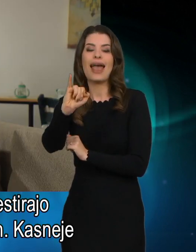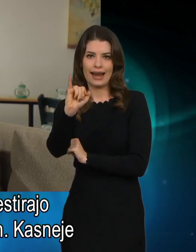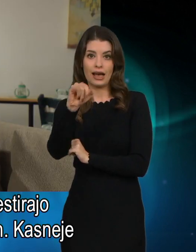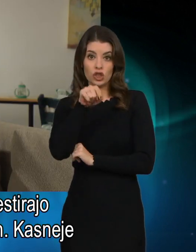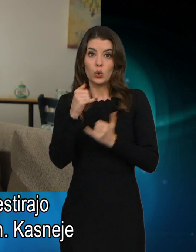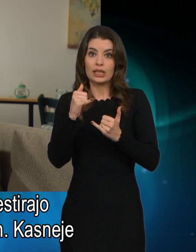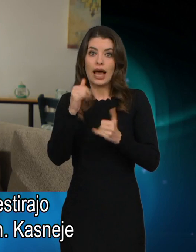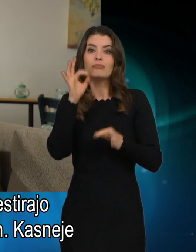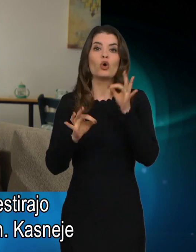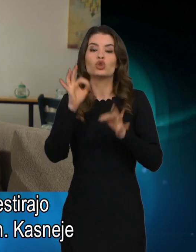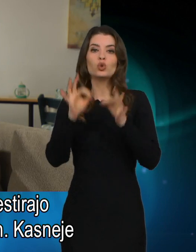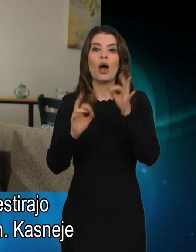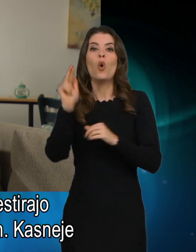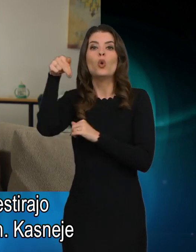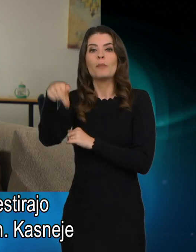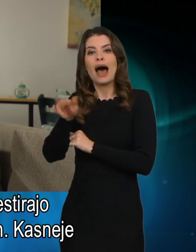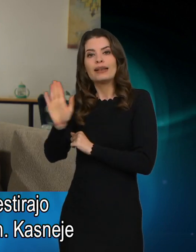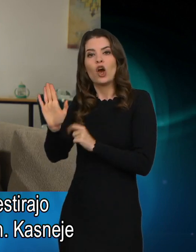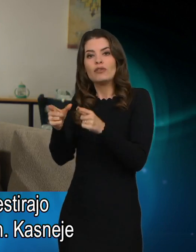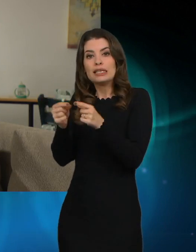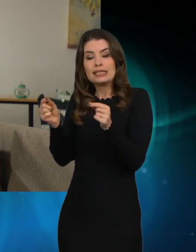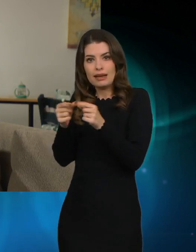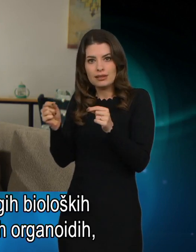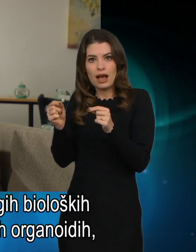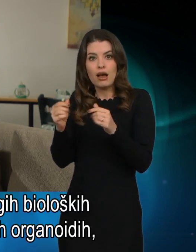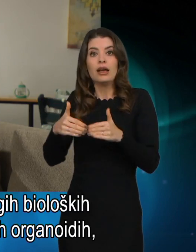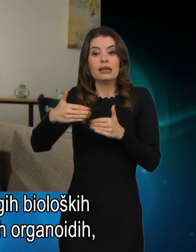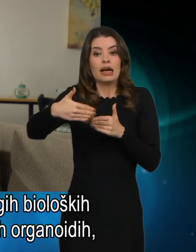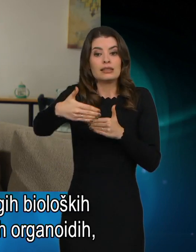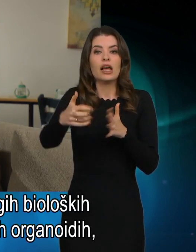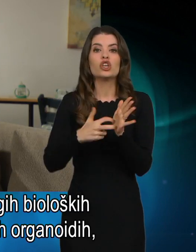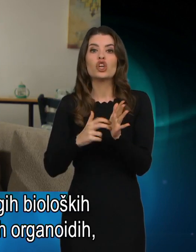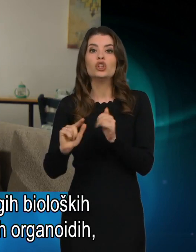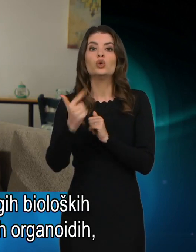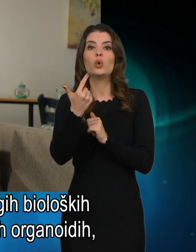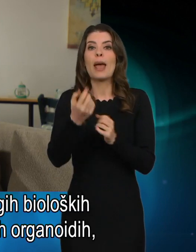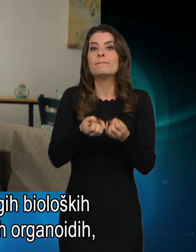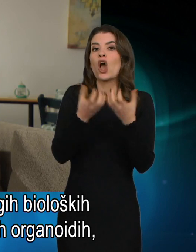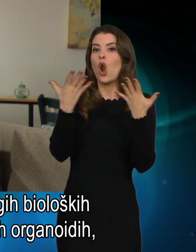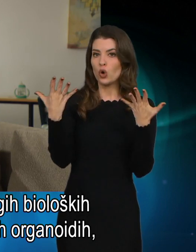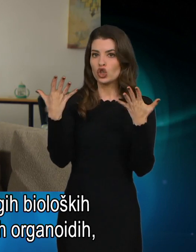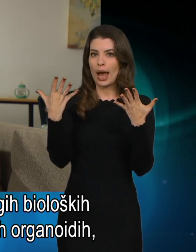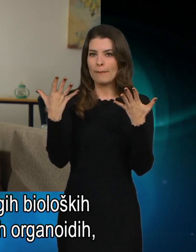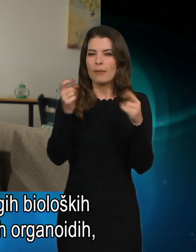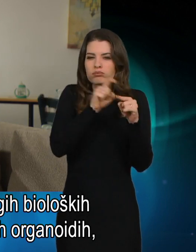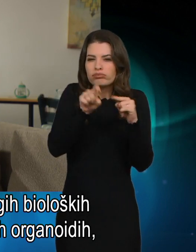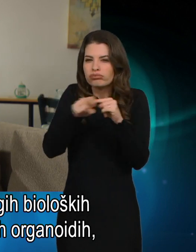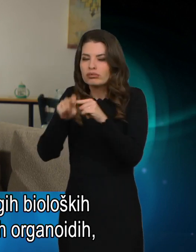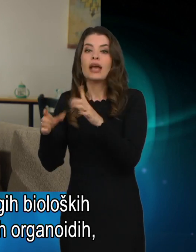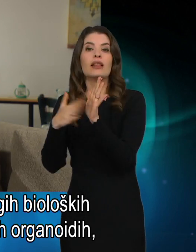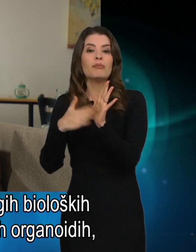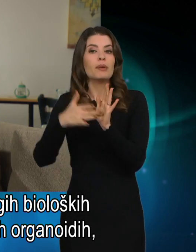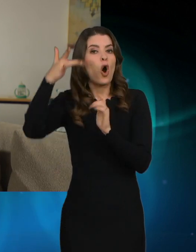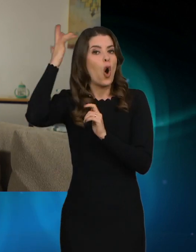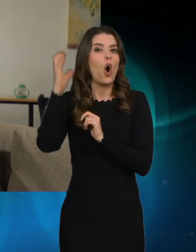testirajo na urbanovih celicah. Kasnej se bojo še tudi na drugih bioloških modelih, se pravi na možganskih